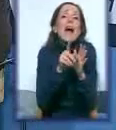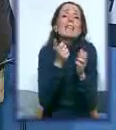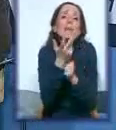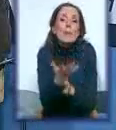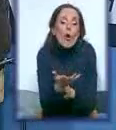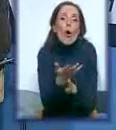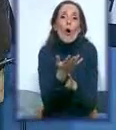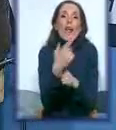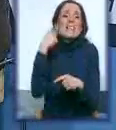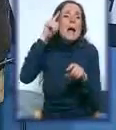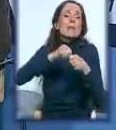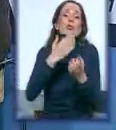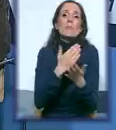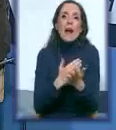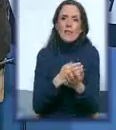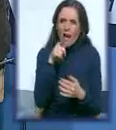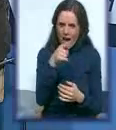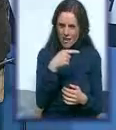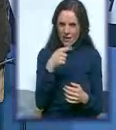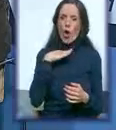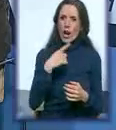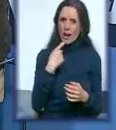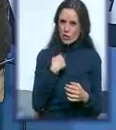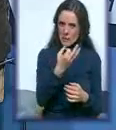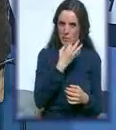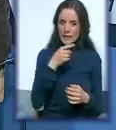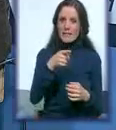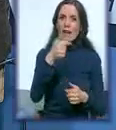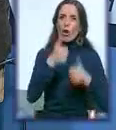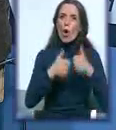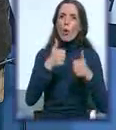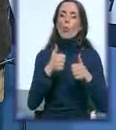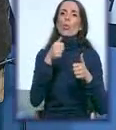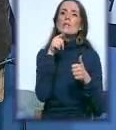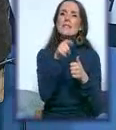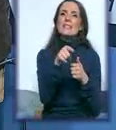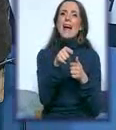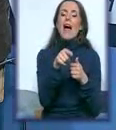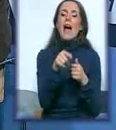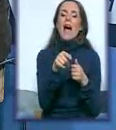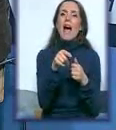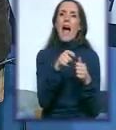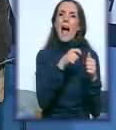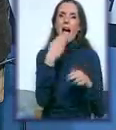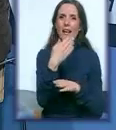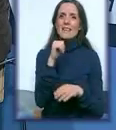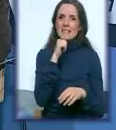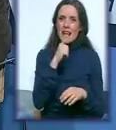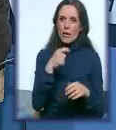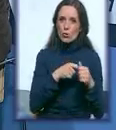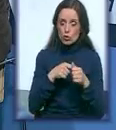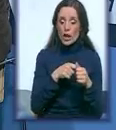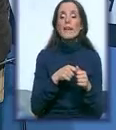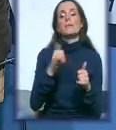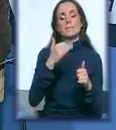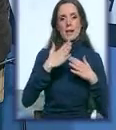mislite na javni konkurs agencije za udruženja. Nije to jedini konkurs u gradu. Ali ovaj zadnji? Jeste, ovaj naš agencijski 110